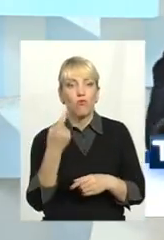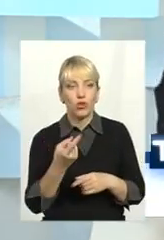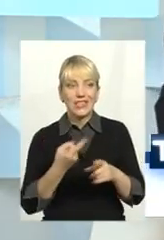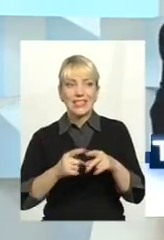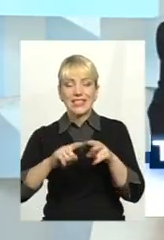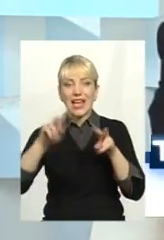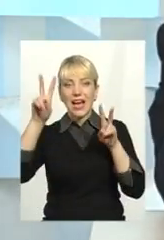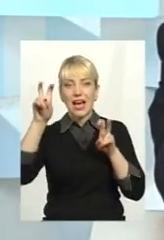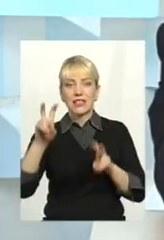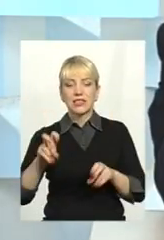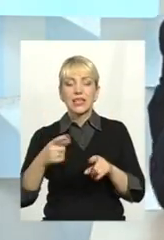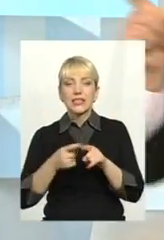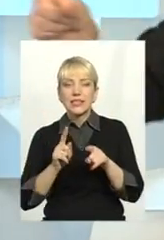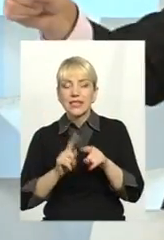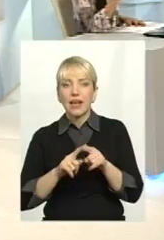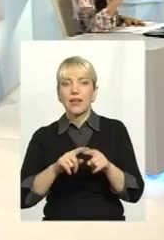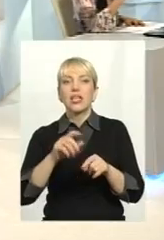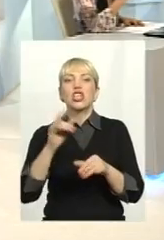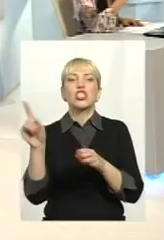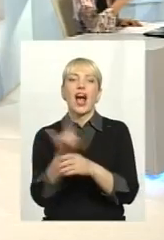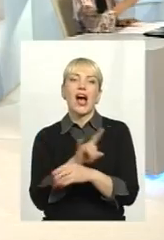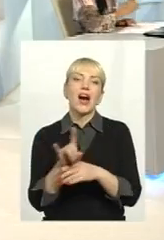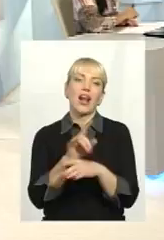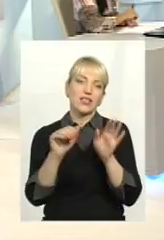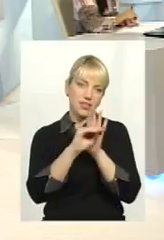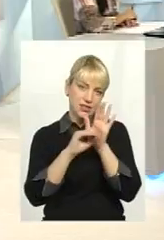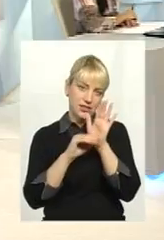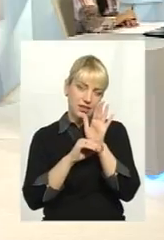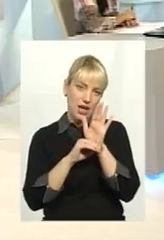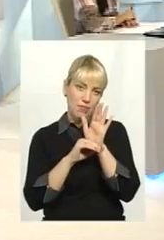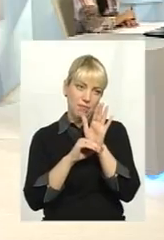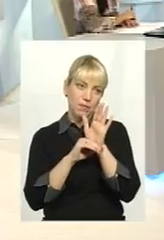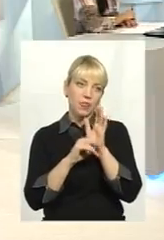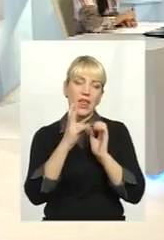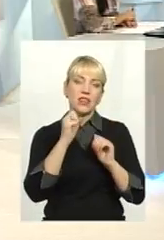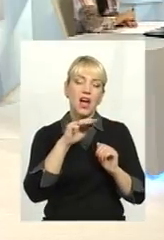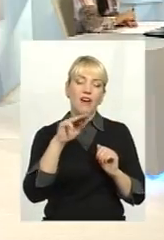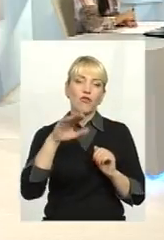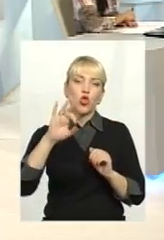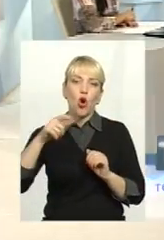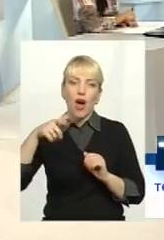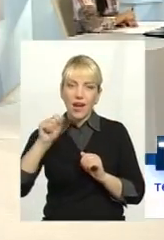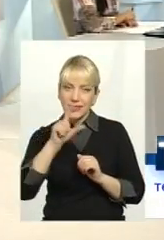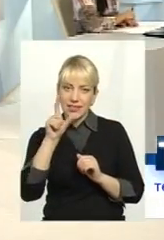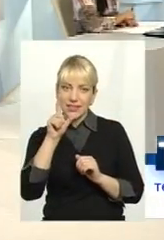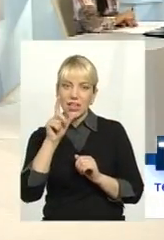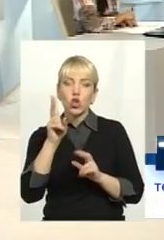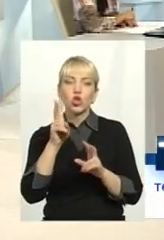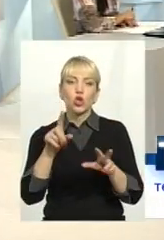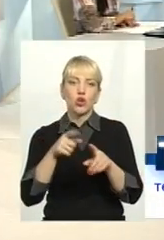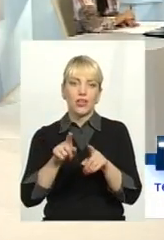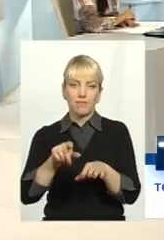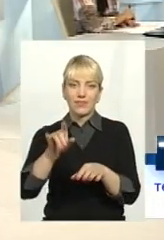покриття шахрайницьких схем. Бо бенефіціарам все рівно є НАК «Нафтогаз» і ті, хто там на цих потоках сидять.